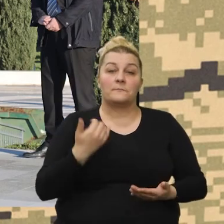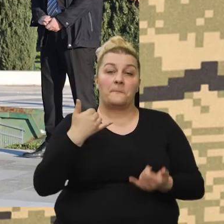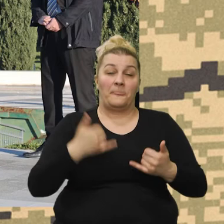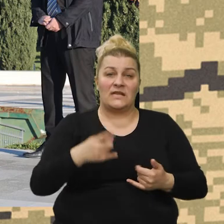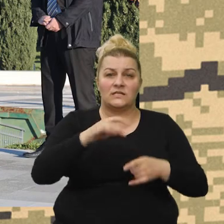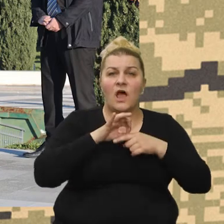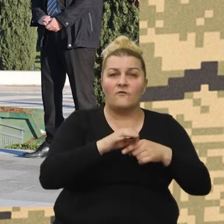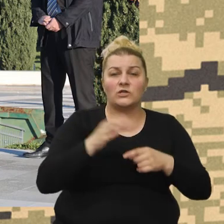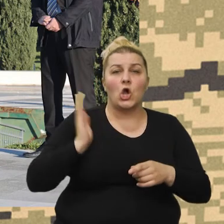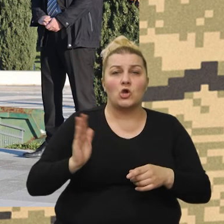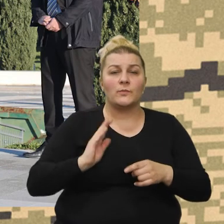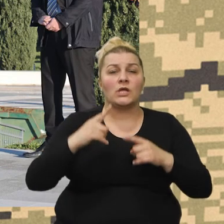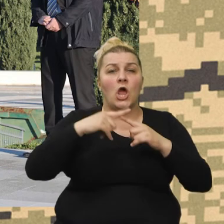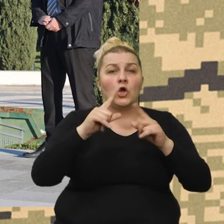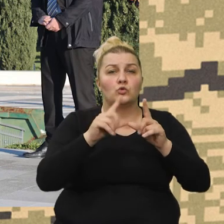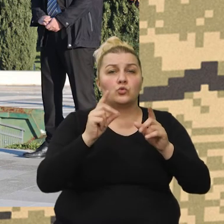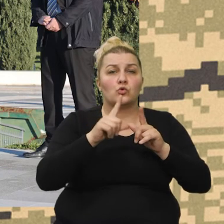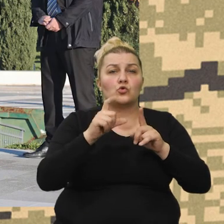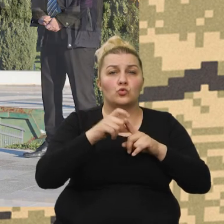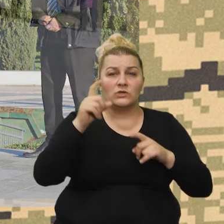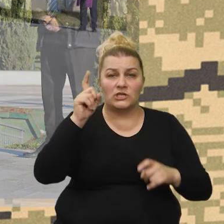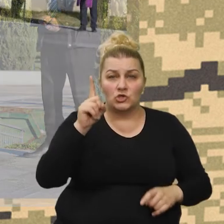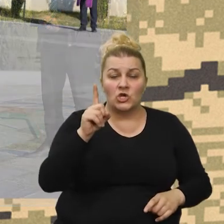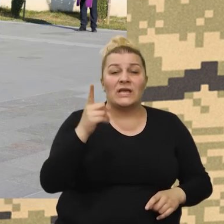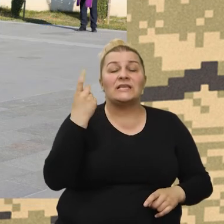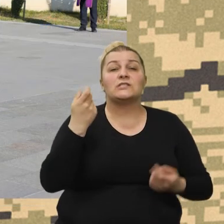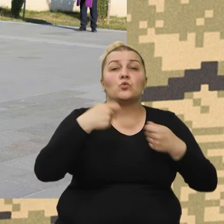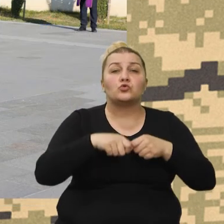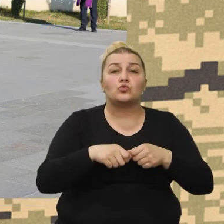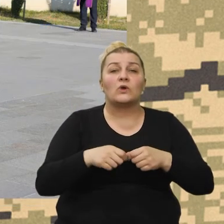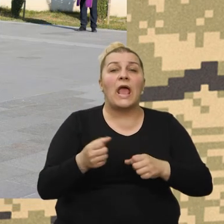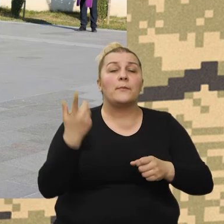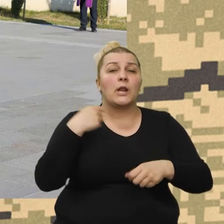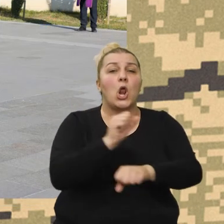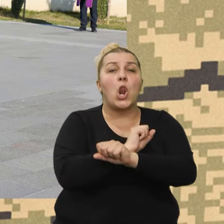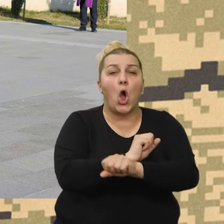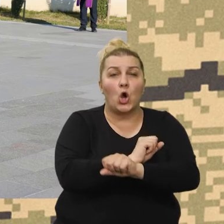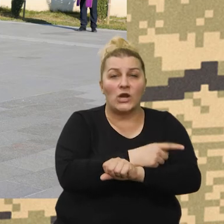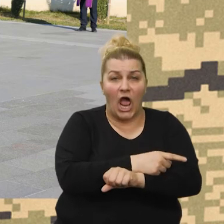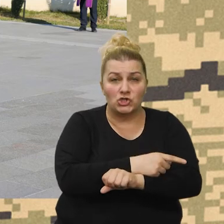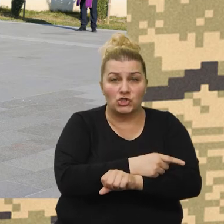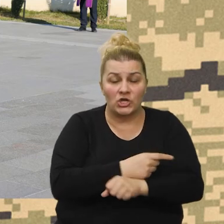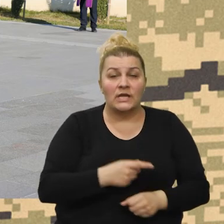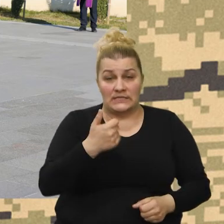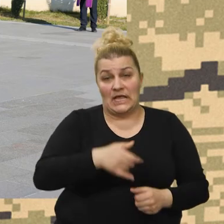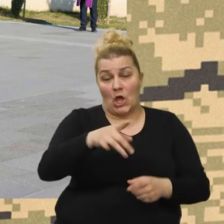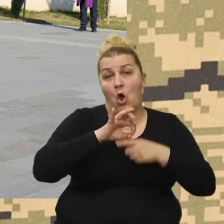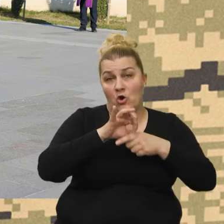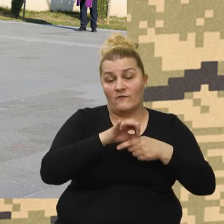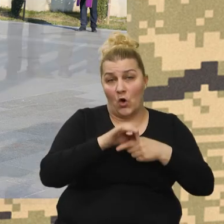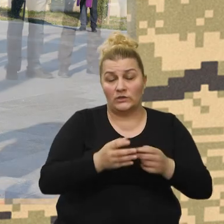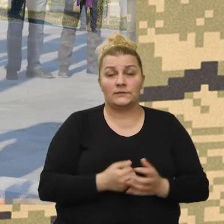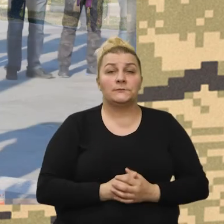gospodin Turudić Ivan iz udruge Lugoraša, Srpskih koncentracijskih logora, Splijsko